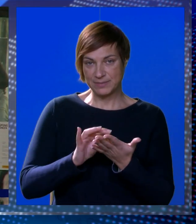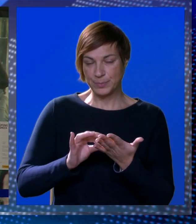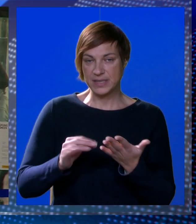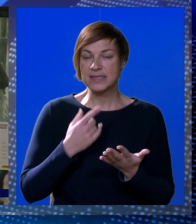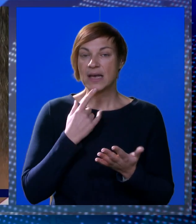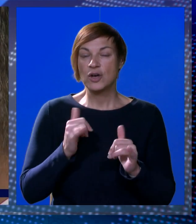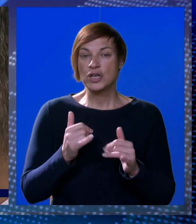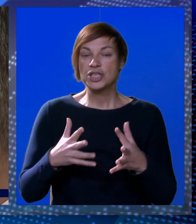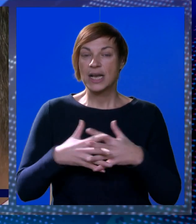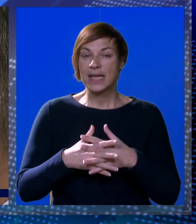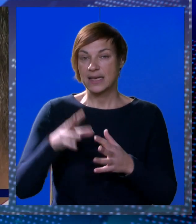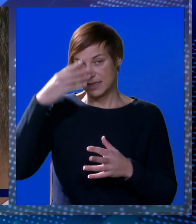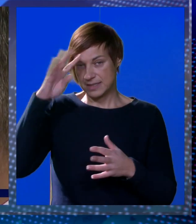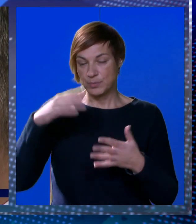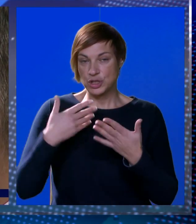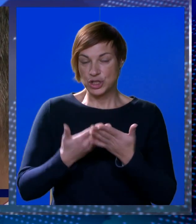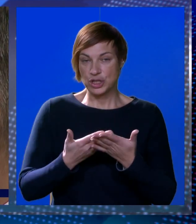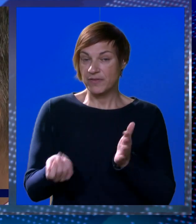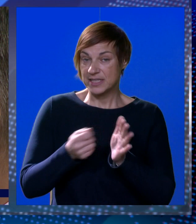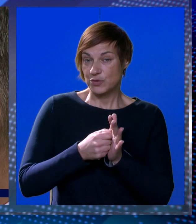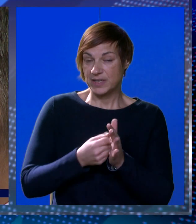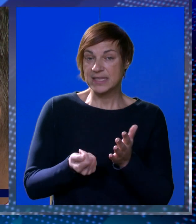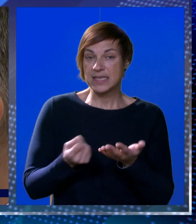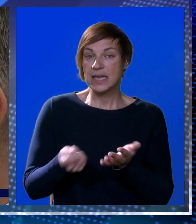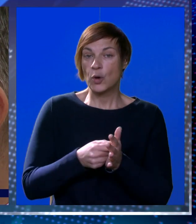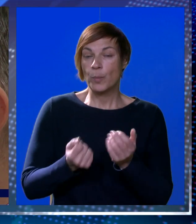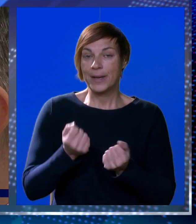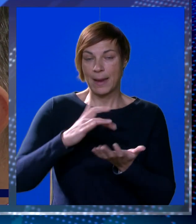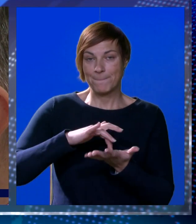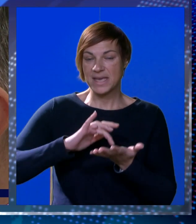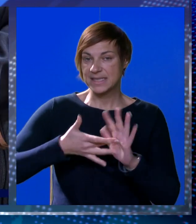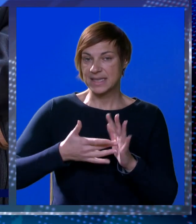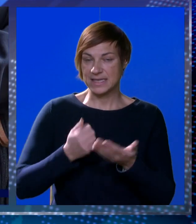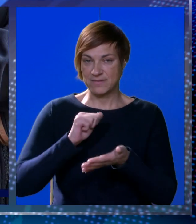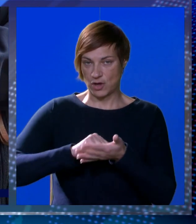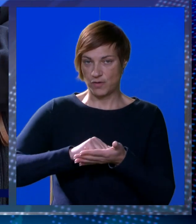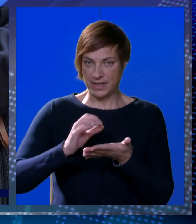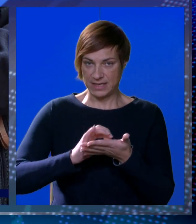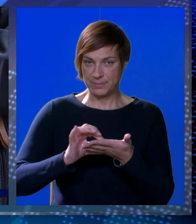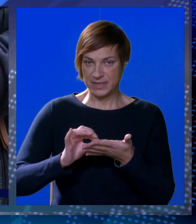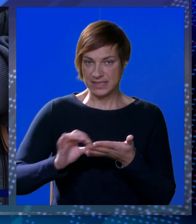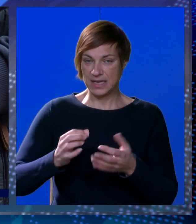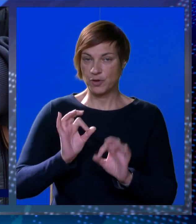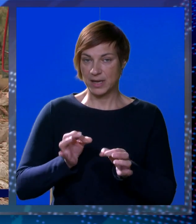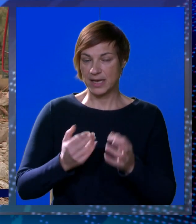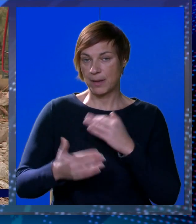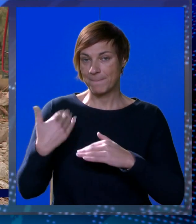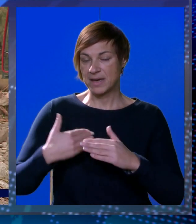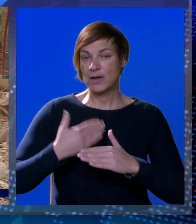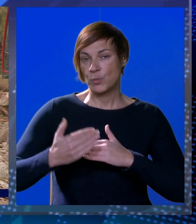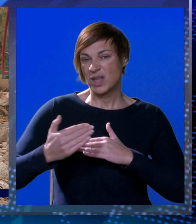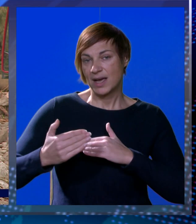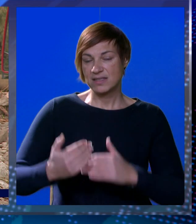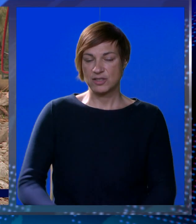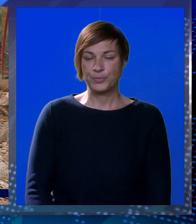spisak, kao i hoće li grad ispoštovati dogovoreno sufinanciranje kupnja parking mjesta i sve ovjeriti pisanom garancijom, prije